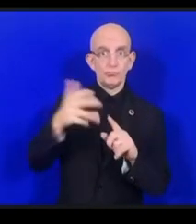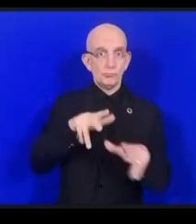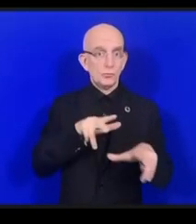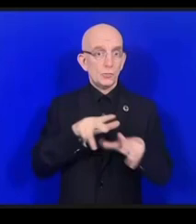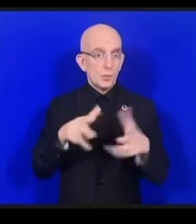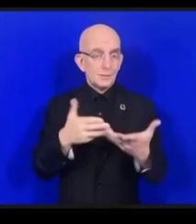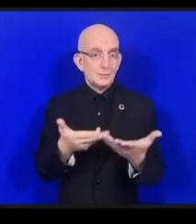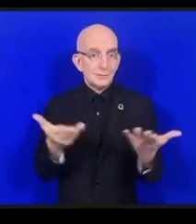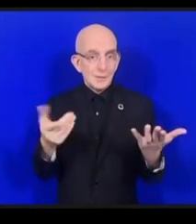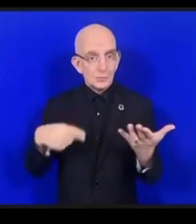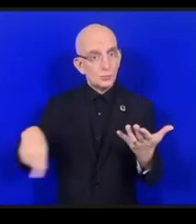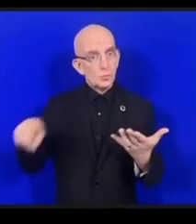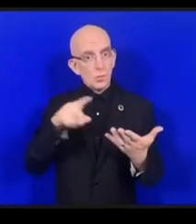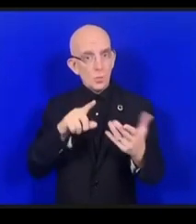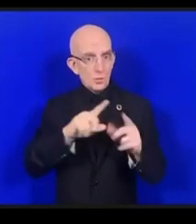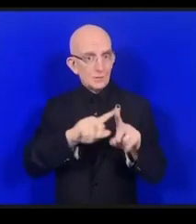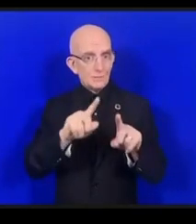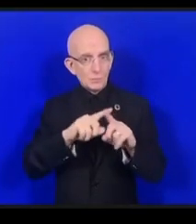parvenir